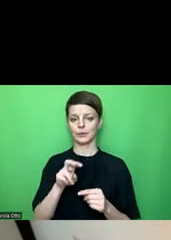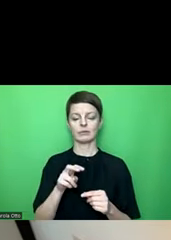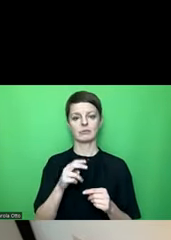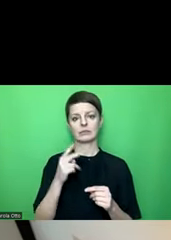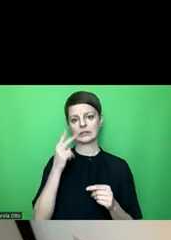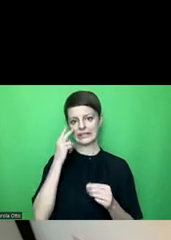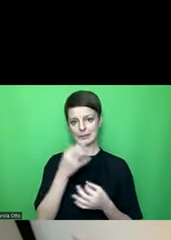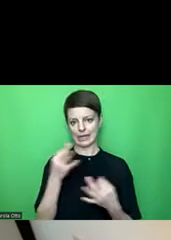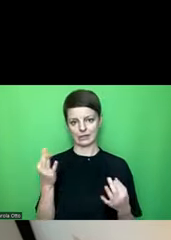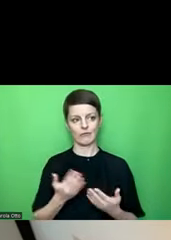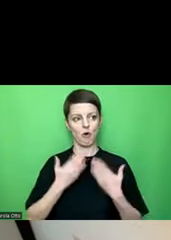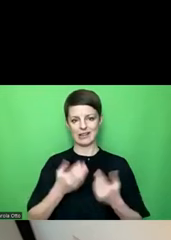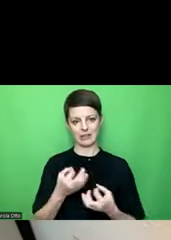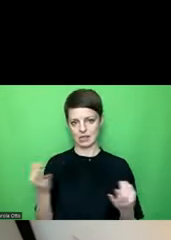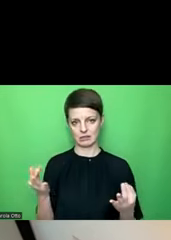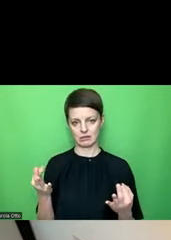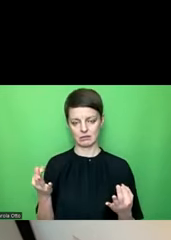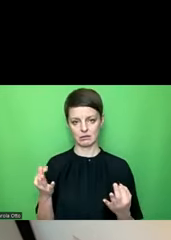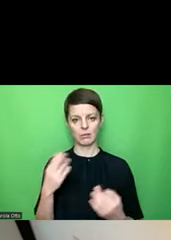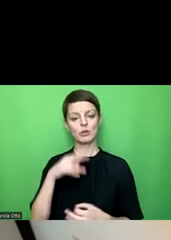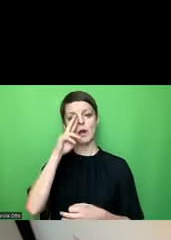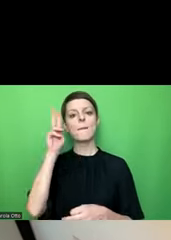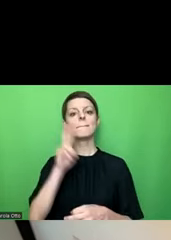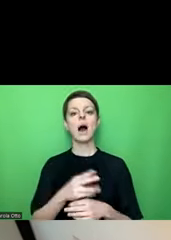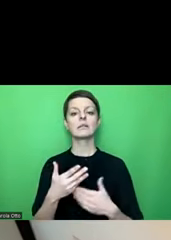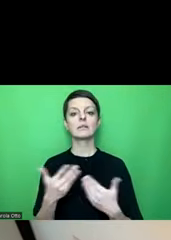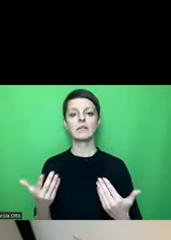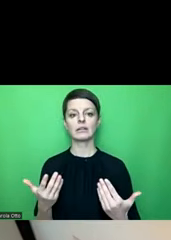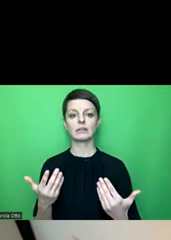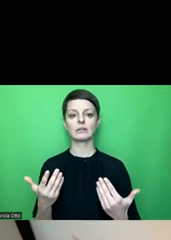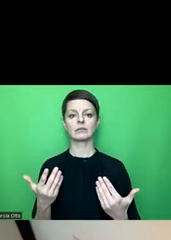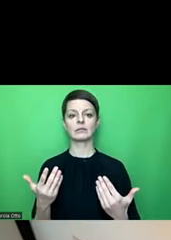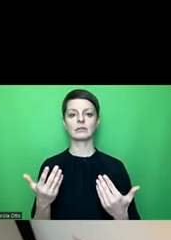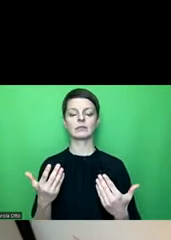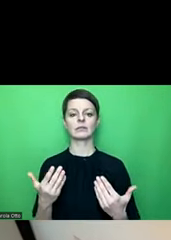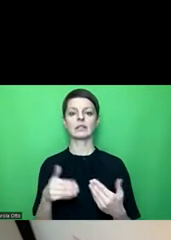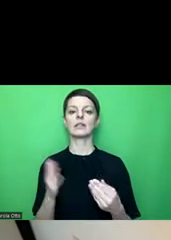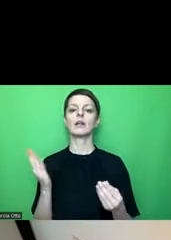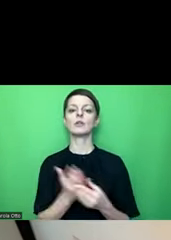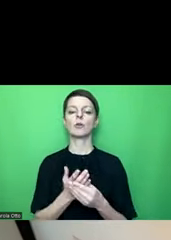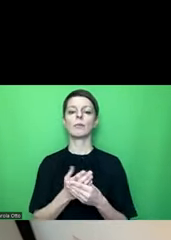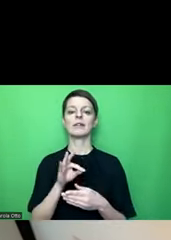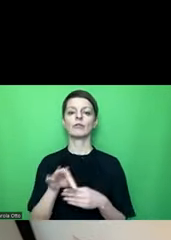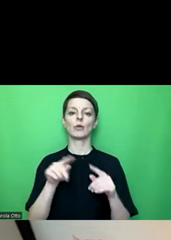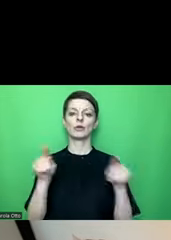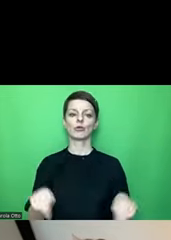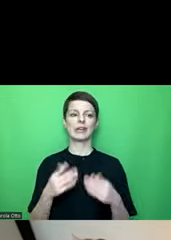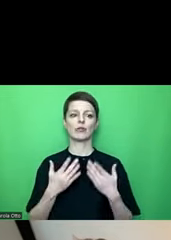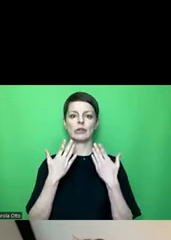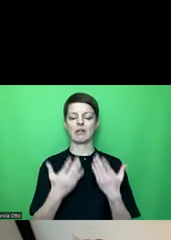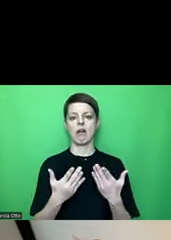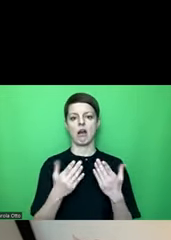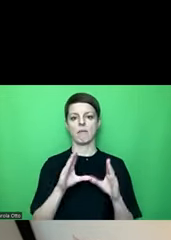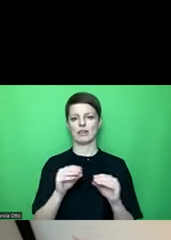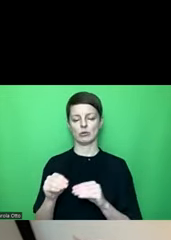Und wir müssen immer auch darauf achten, unter anderem, dass eben diese Dokumente für Screenreader-Benutzer benutzbar sind.